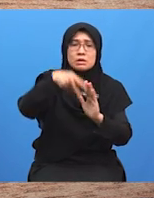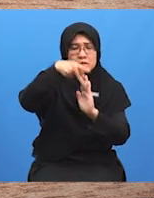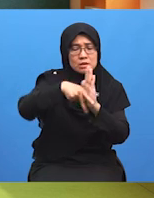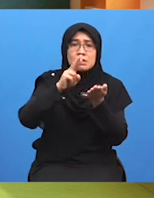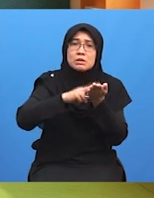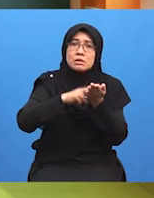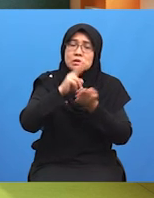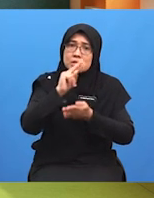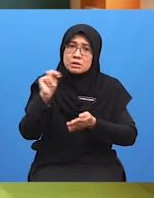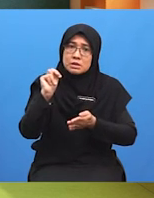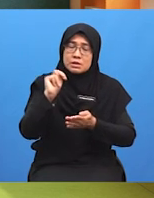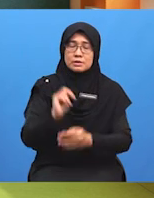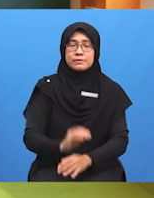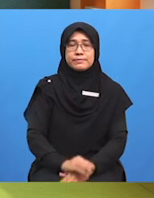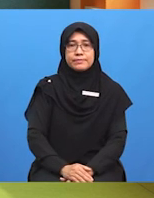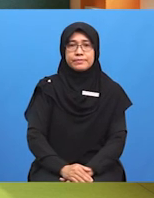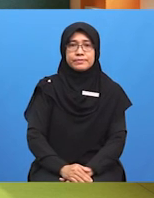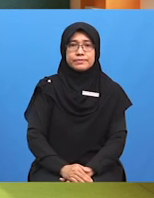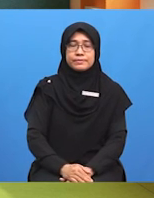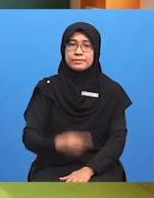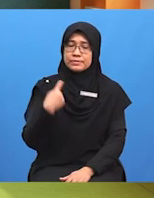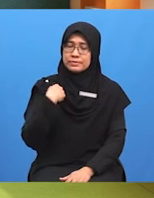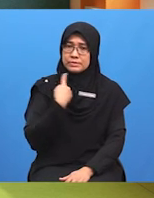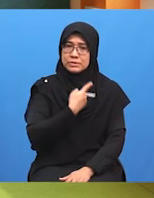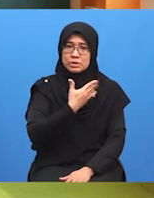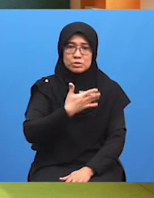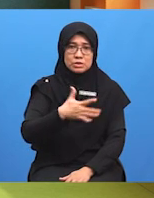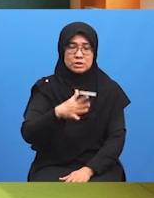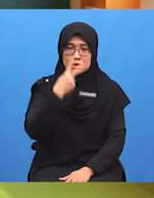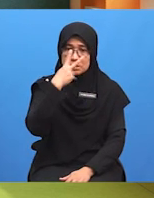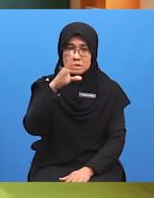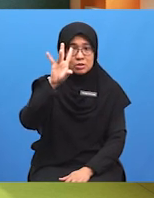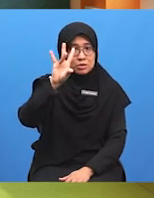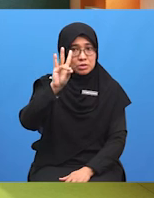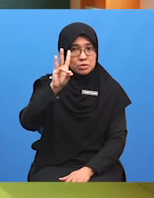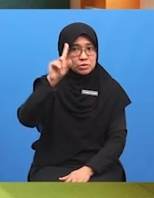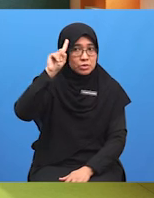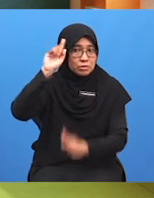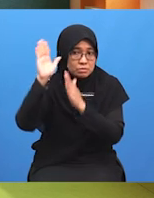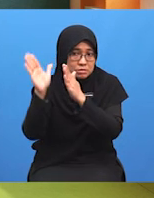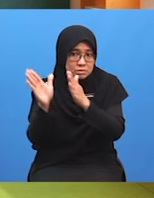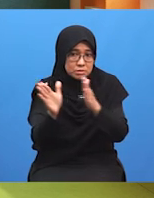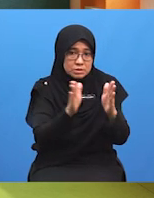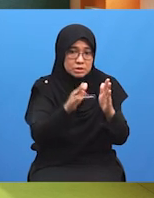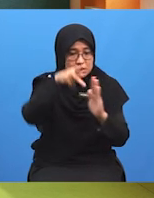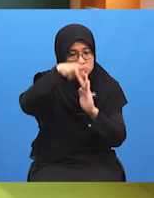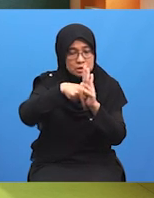Baiklah pelajar, kita telah lihat tujuh strategi dan taktik perundingan